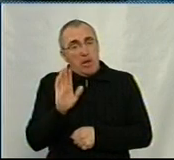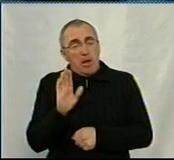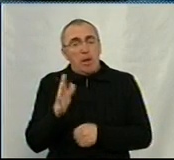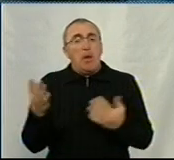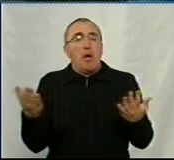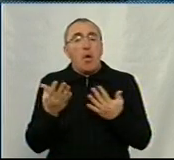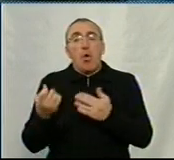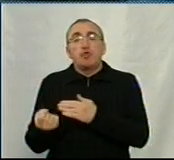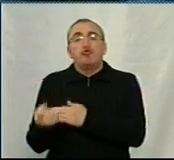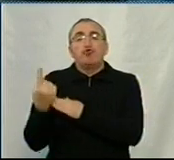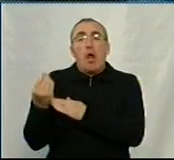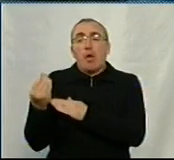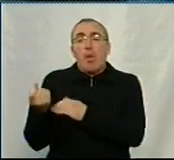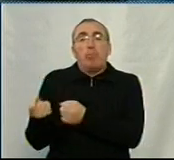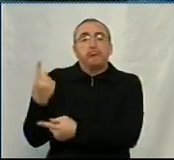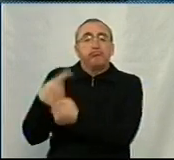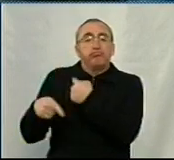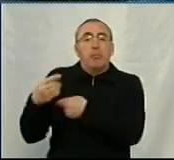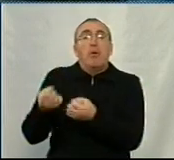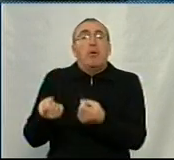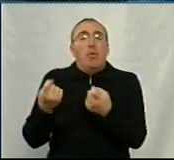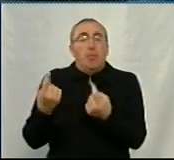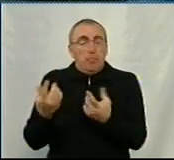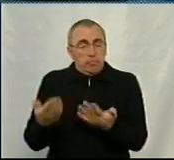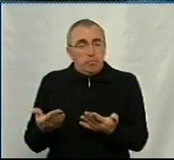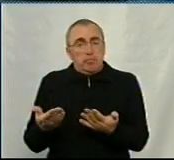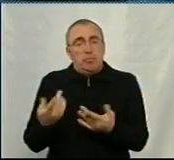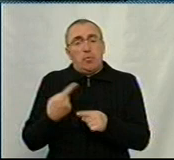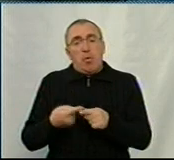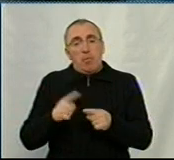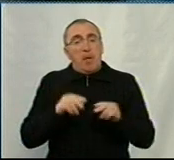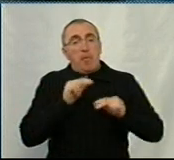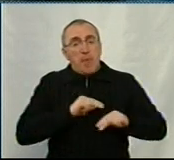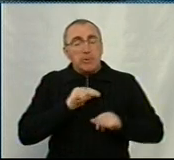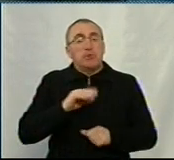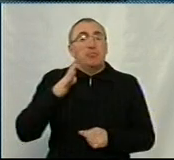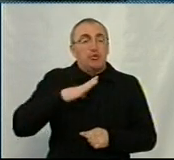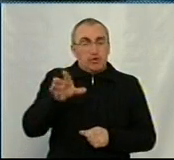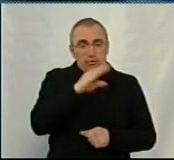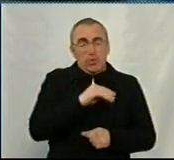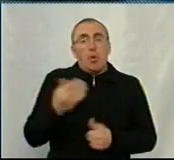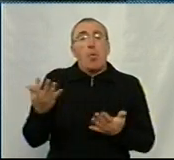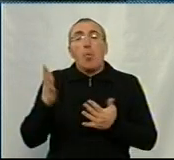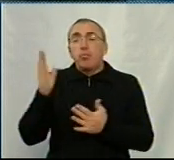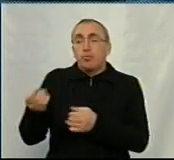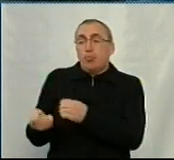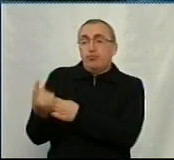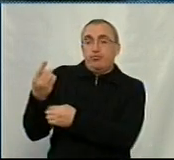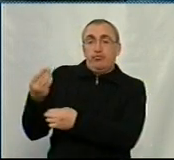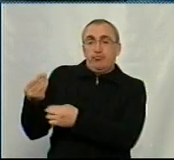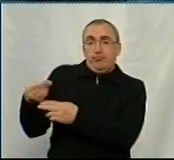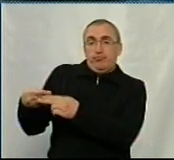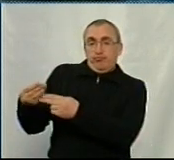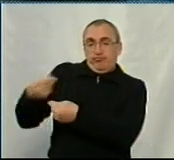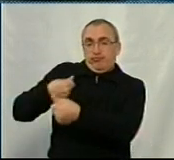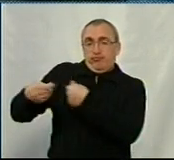якого джерела... З якого джерела? Так, з якого джерела, це ще поки що не... Тому працівники чекають конкретно, з якого джерела буде це здійснюватися.